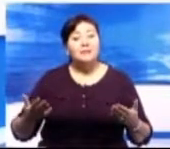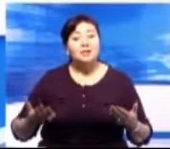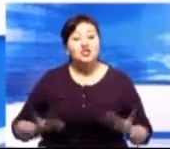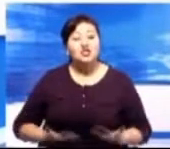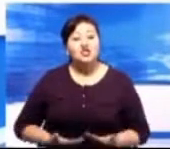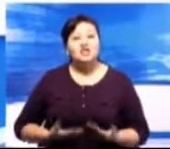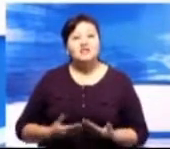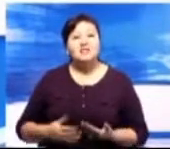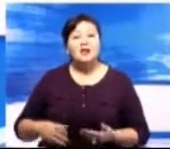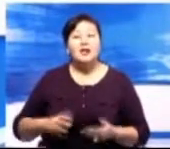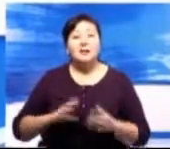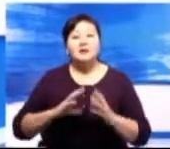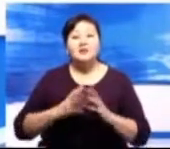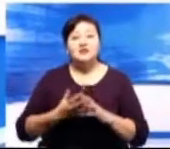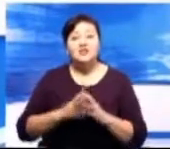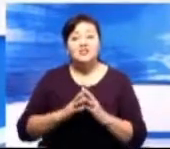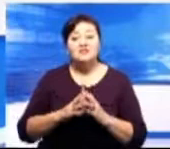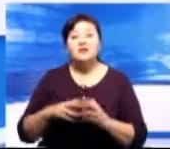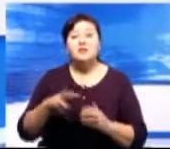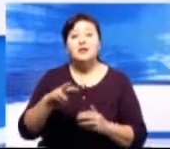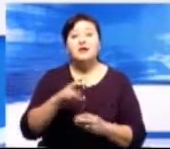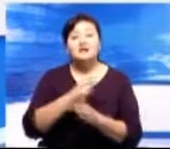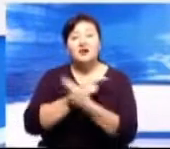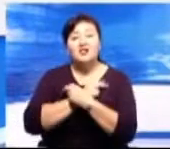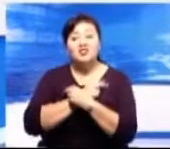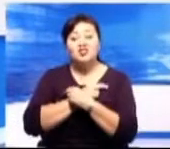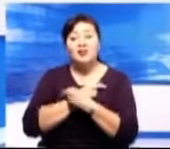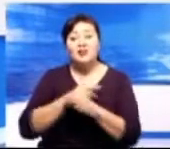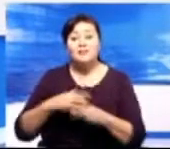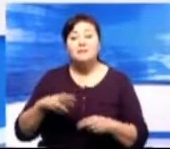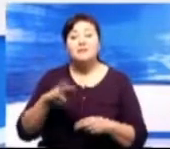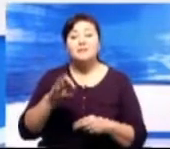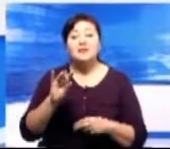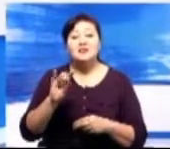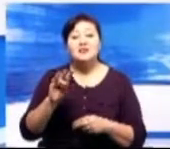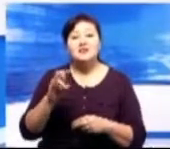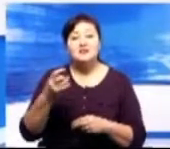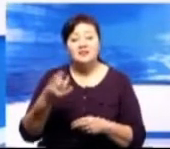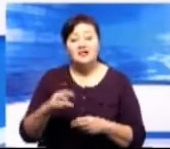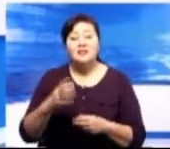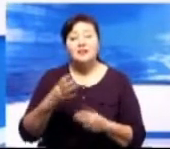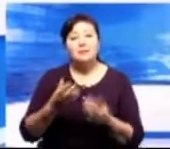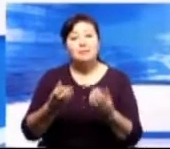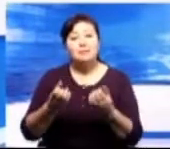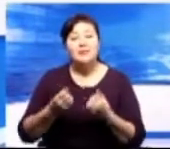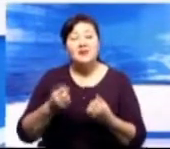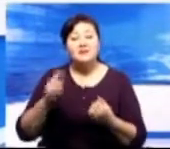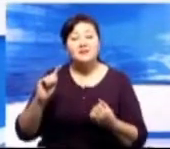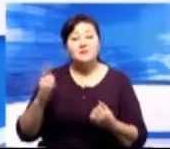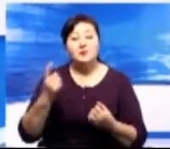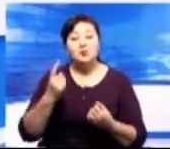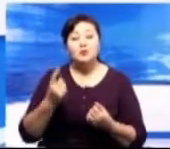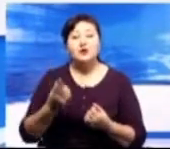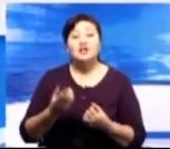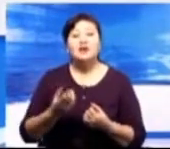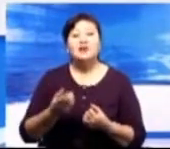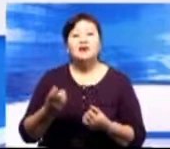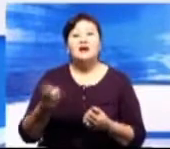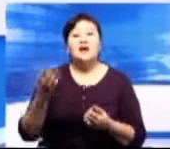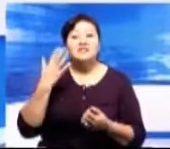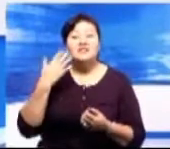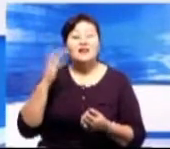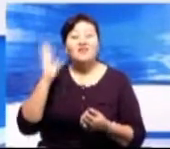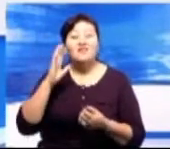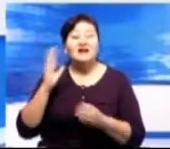родниковые воды. Речь идет о дачном массиве, который находится в низине и первым берет на себя удар в случае затопления родниковыми